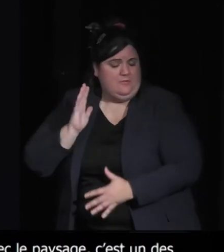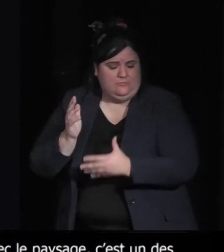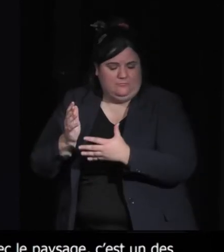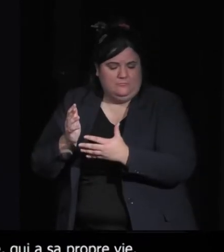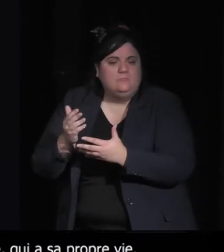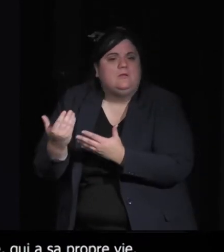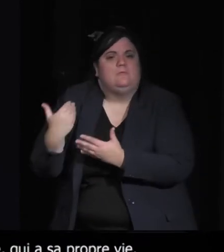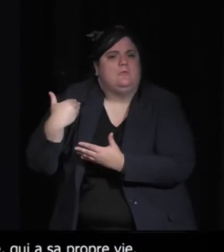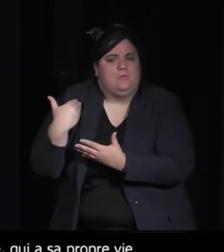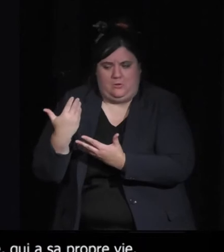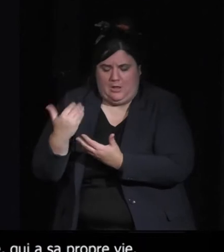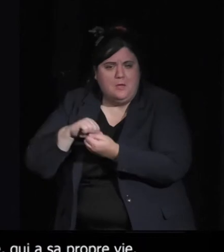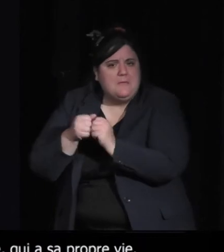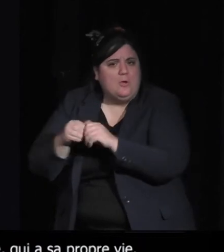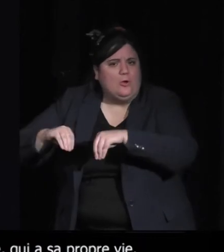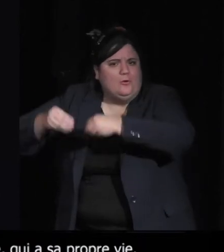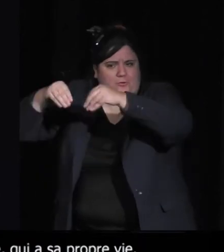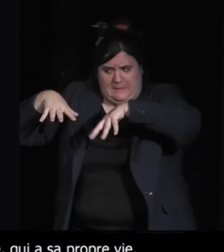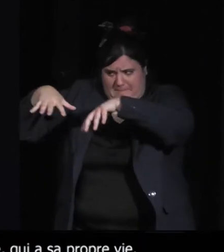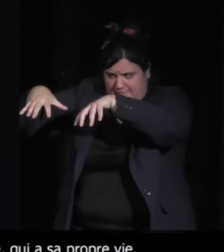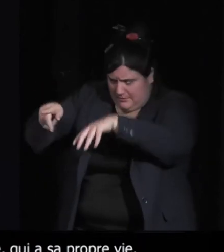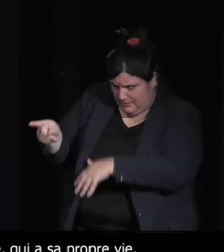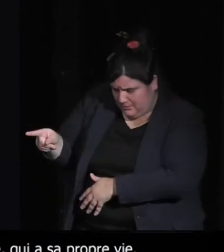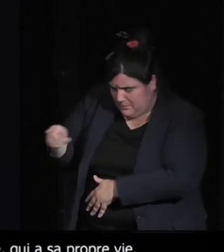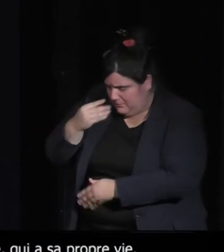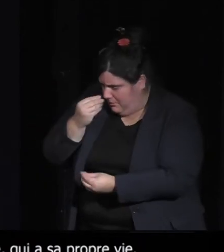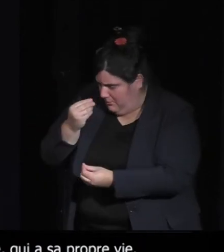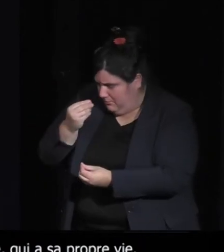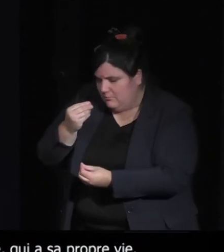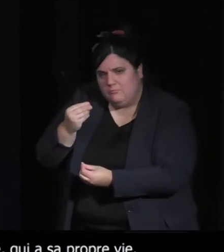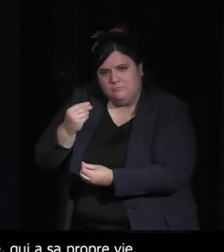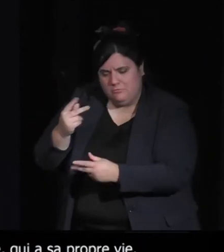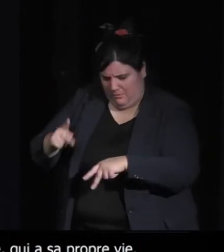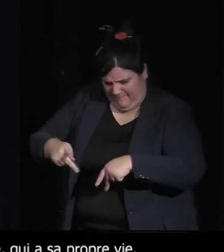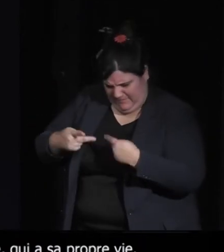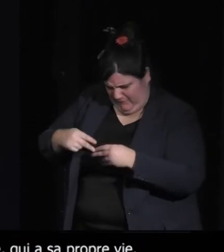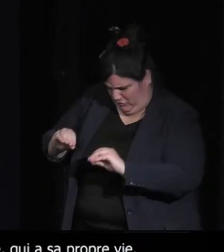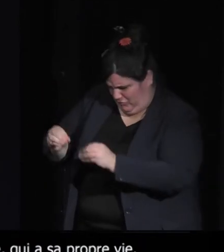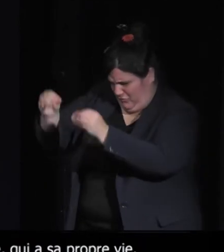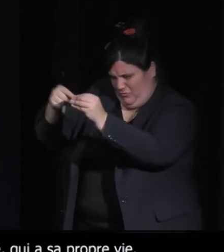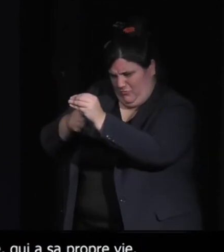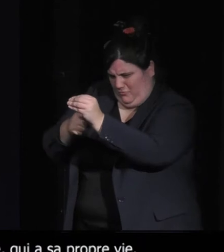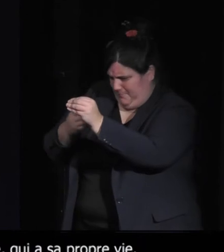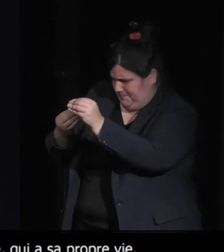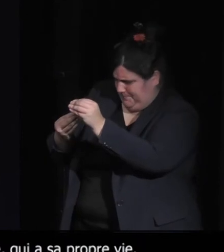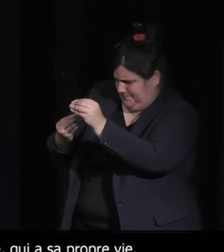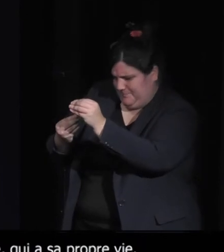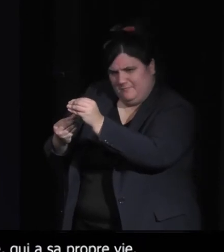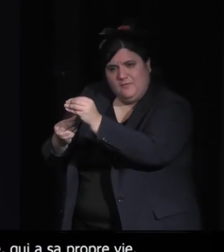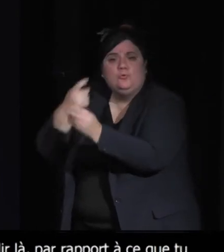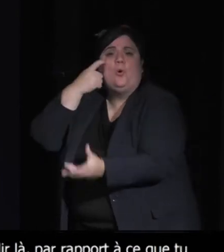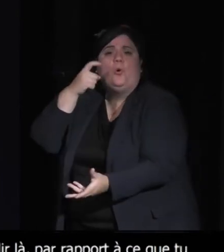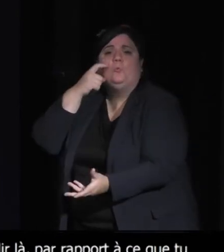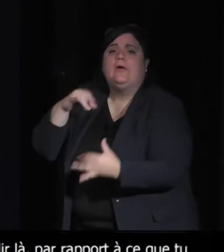c'est qu'on sent qu'il a une volonté de ne pas faire du vivant quelque chose à simplement